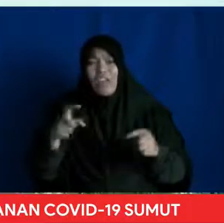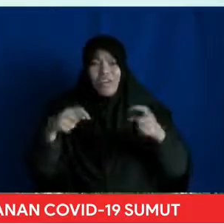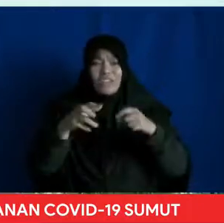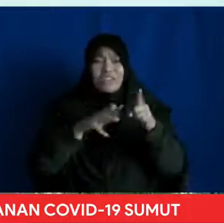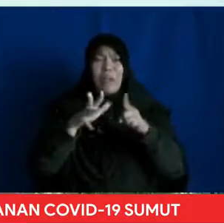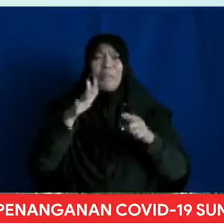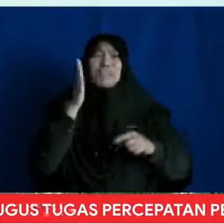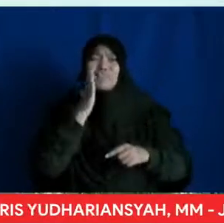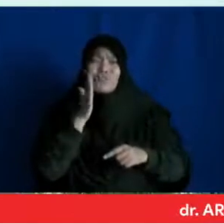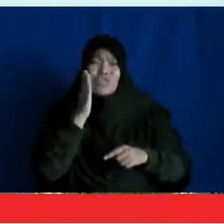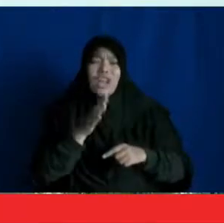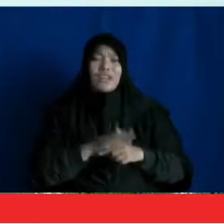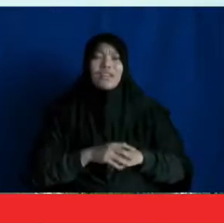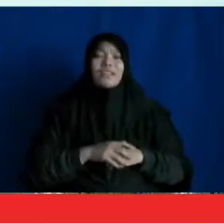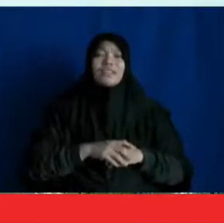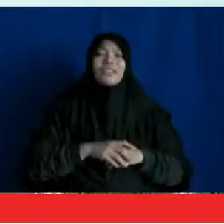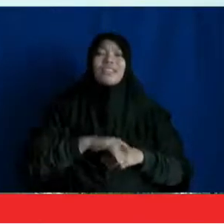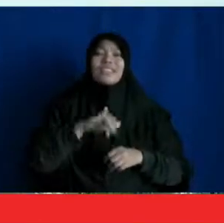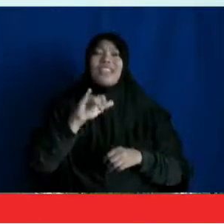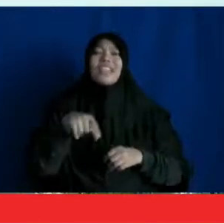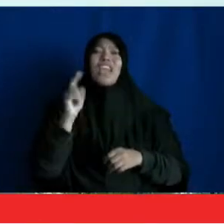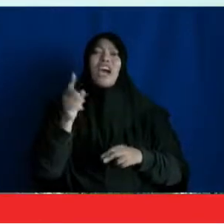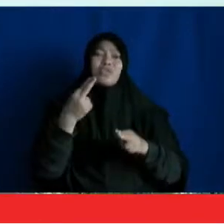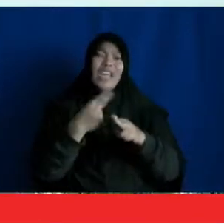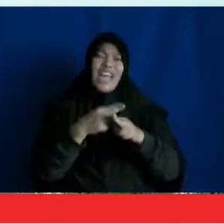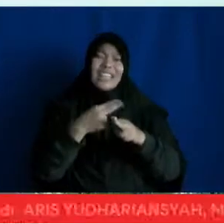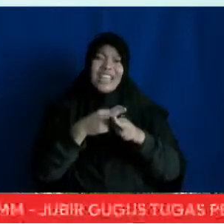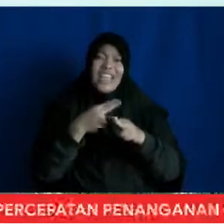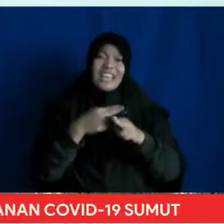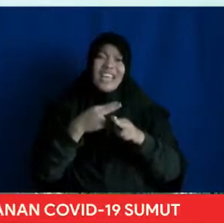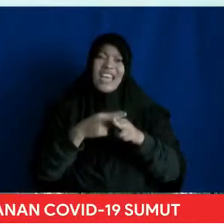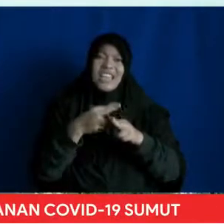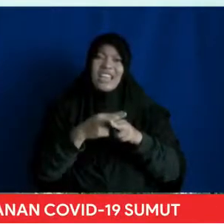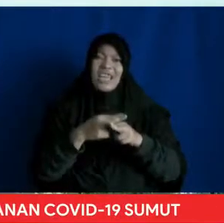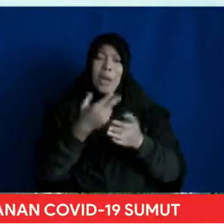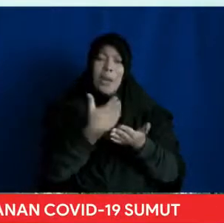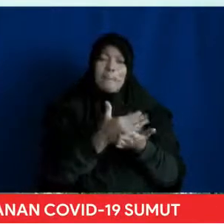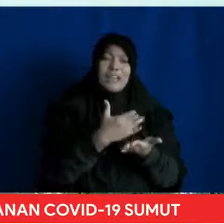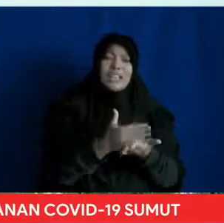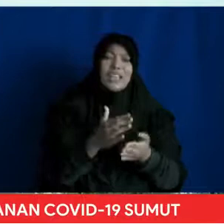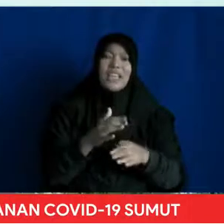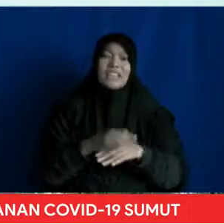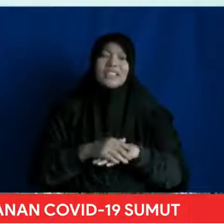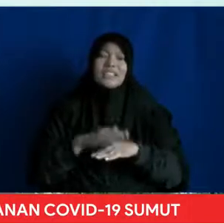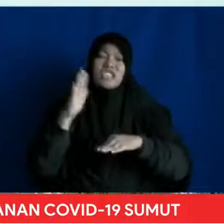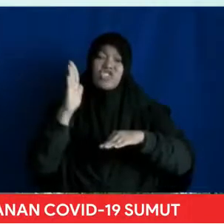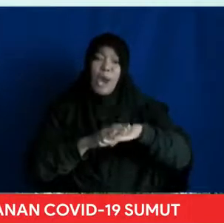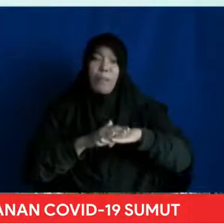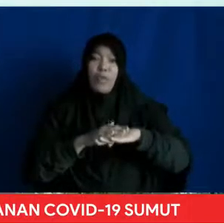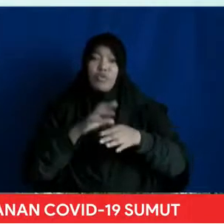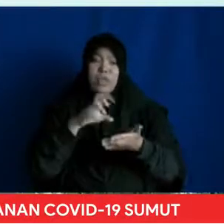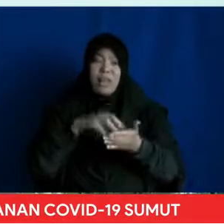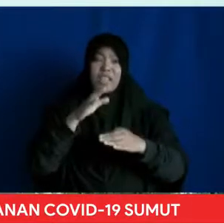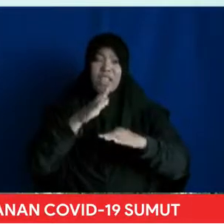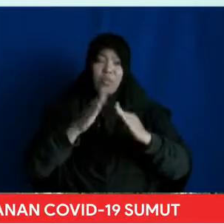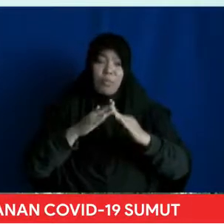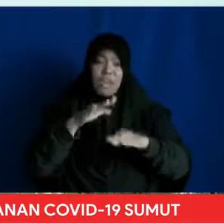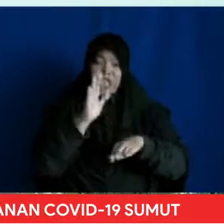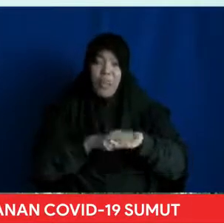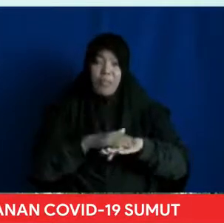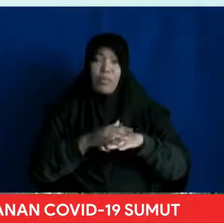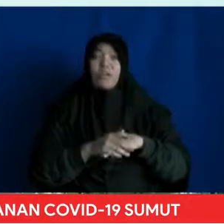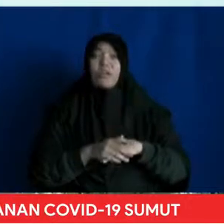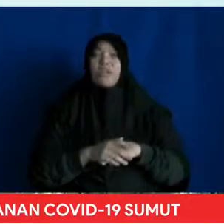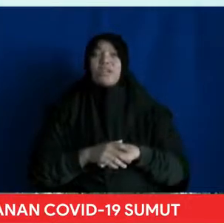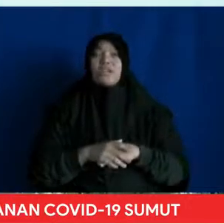Waspadai demam berdarah dengan melakukan pemberantasan sarang nyamuk di rumah kita Bersama keluarga kita menguras dan